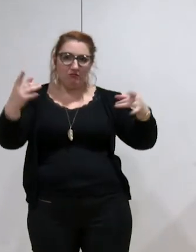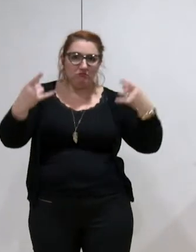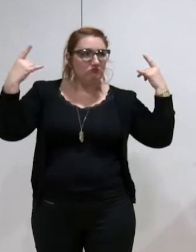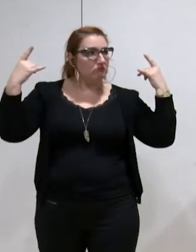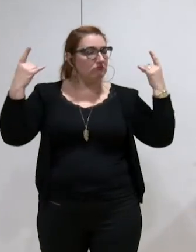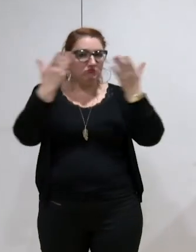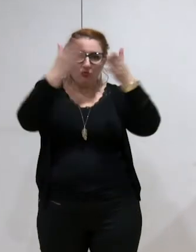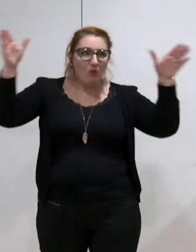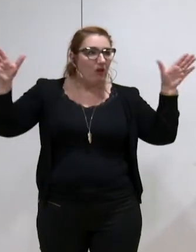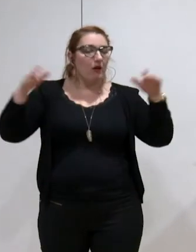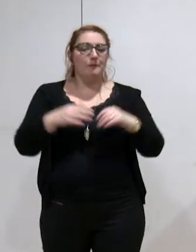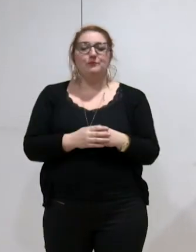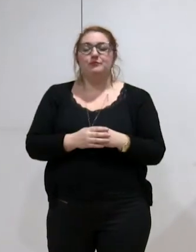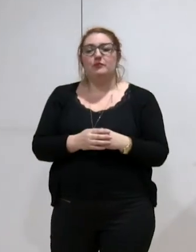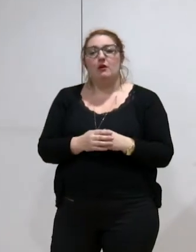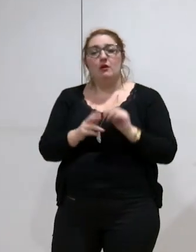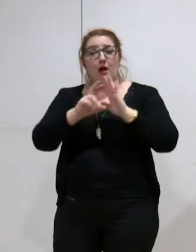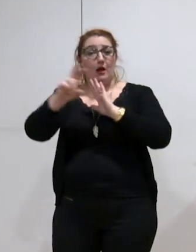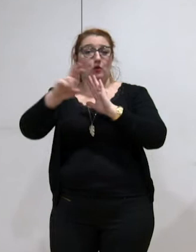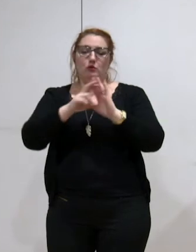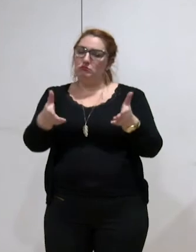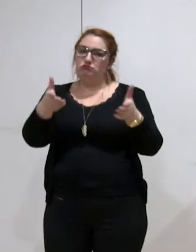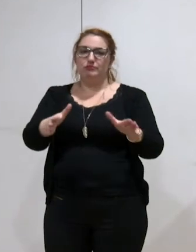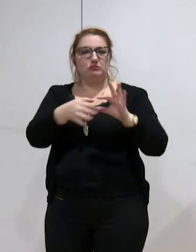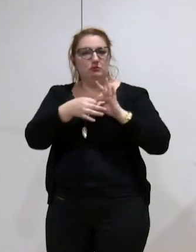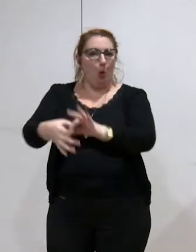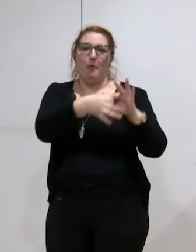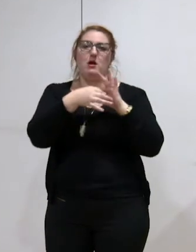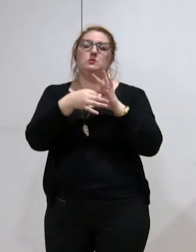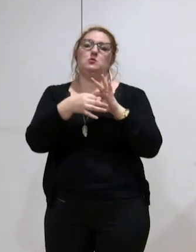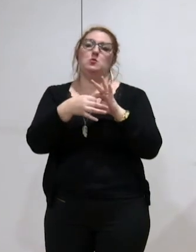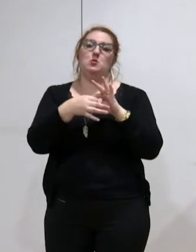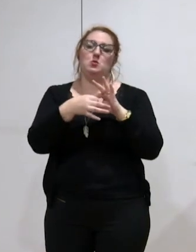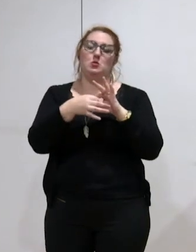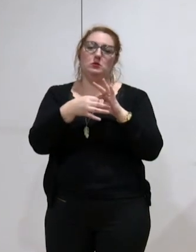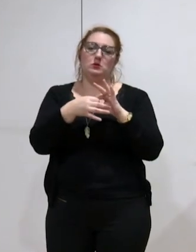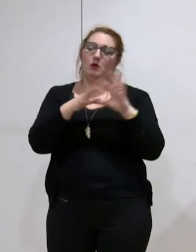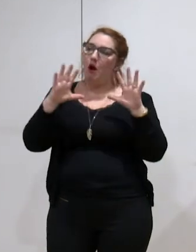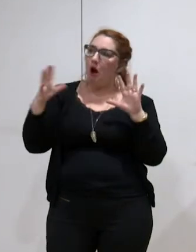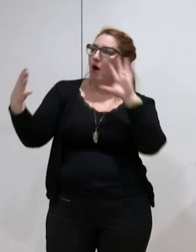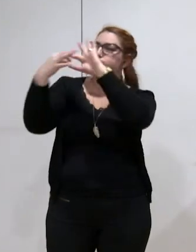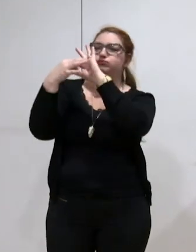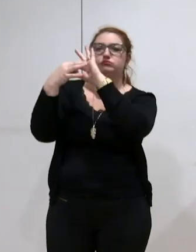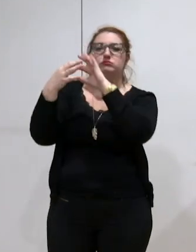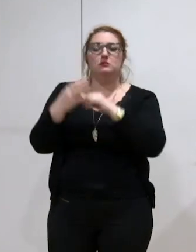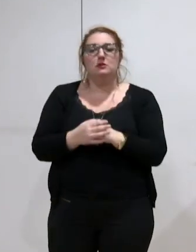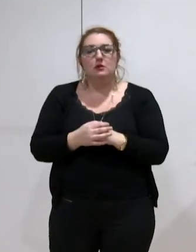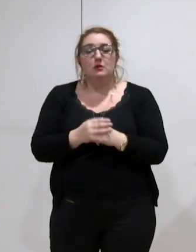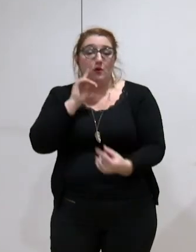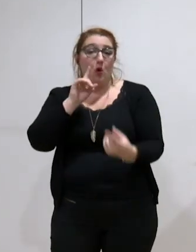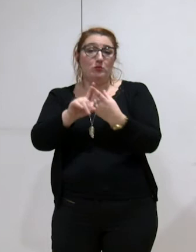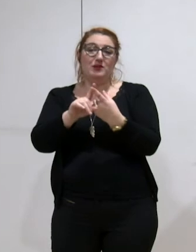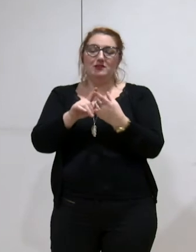que nous avons fait à Grenoble, ce choix de coopération et d'aller à fond pour que les habitants du bassin de vie